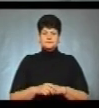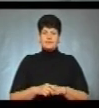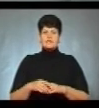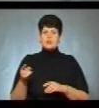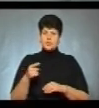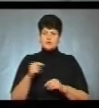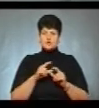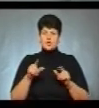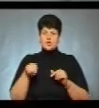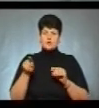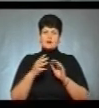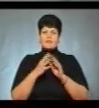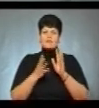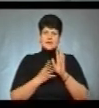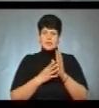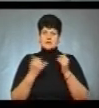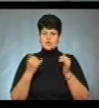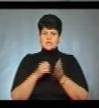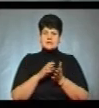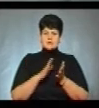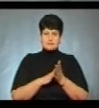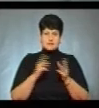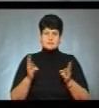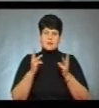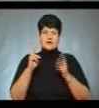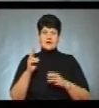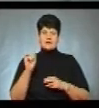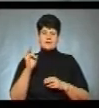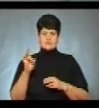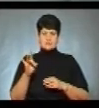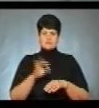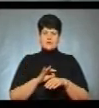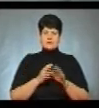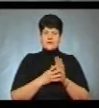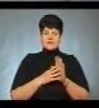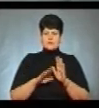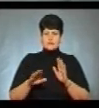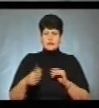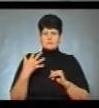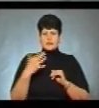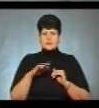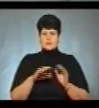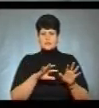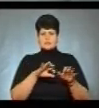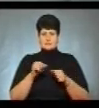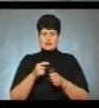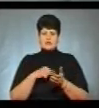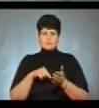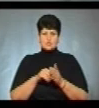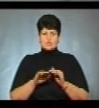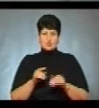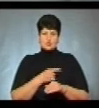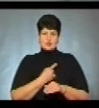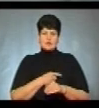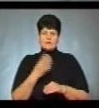Тернопільській школі номер 19 сьогодні зареєстрували спалах кору. Захворіло дев'ятеро дітей. П'ять учнів госпіталізували до міської дитячої лікарні,